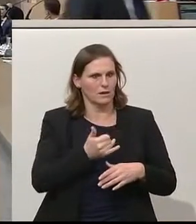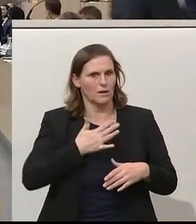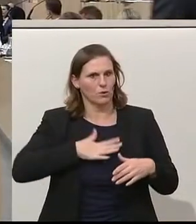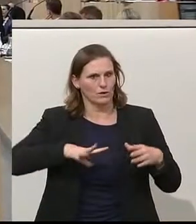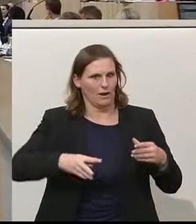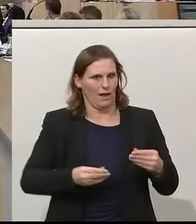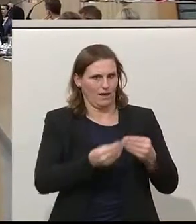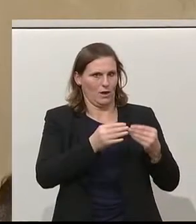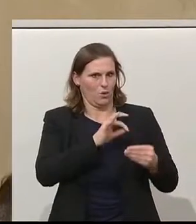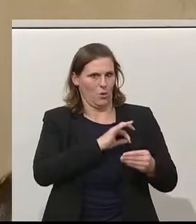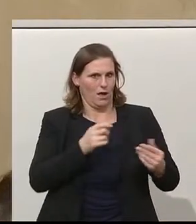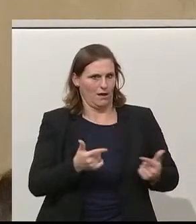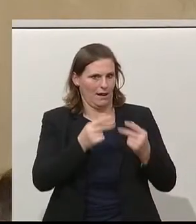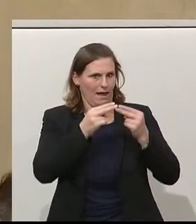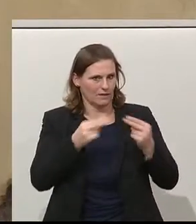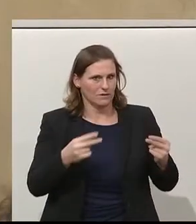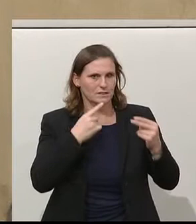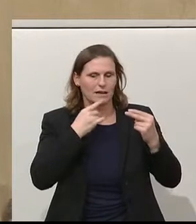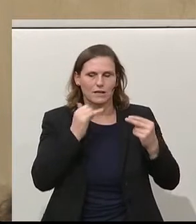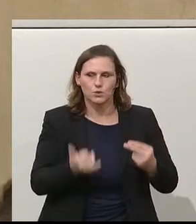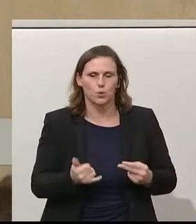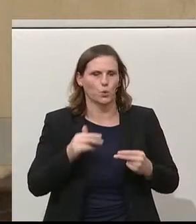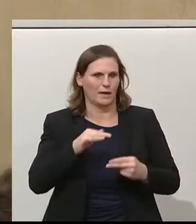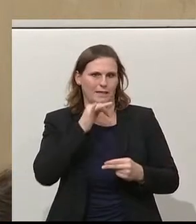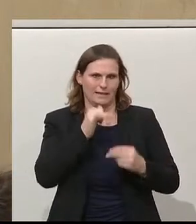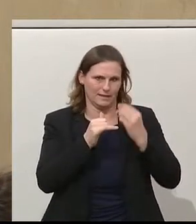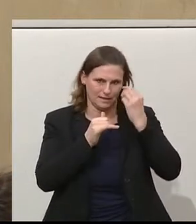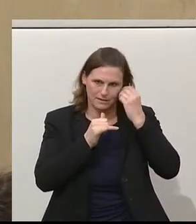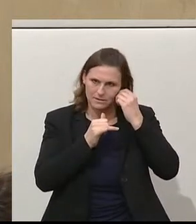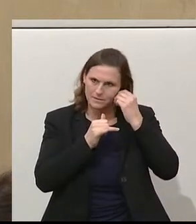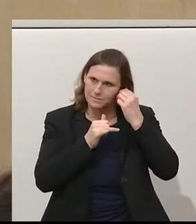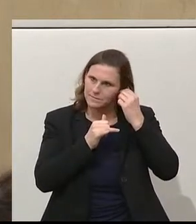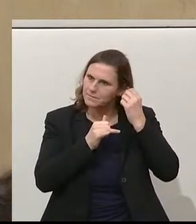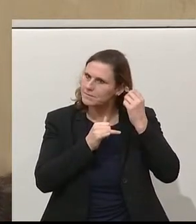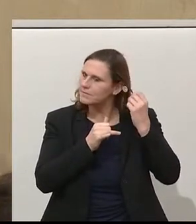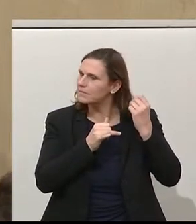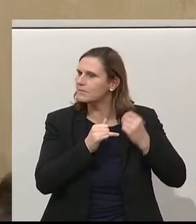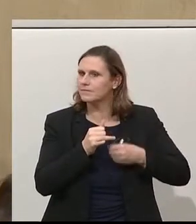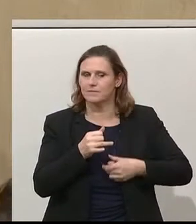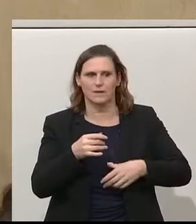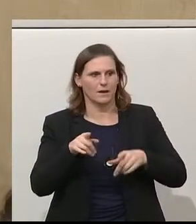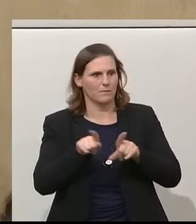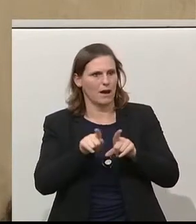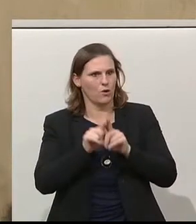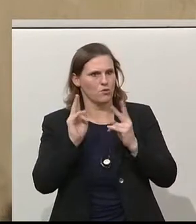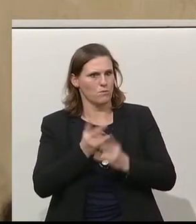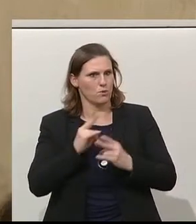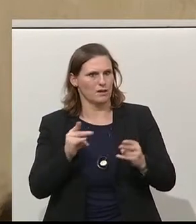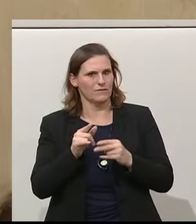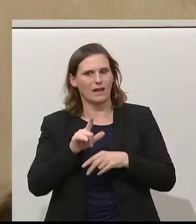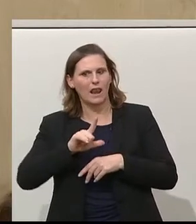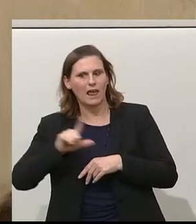Leichtfeld gesagt hat. Ja, das geht nicht an. Es geht aber auch nicht an Linksextremismus,